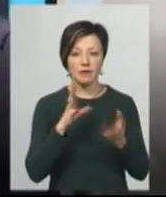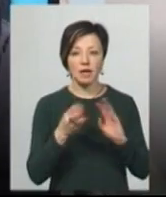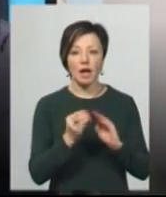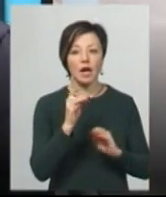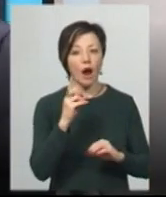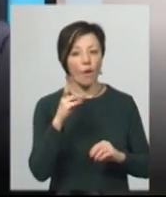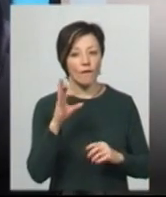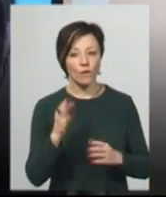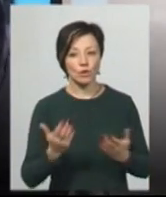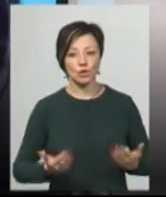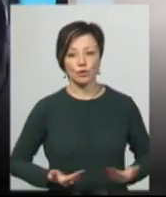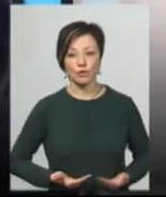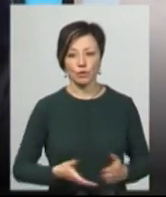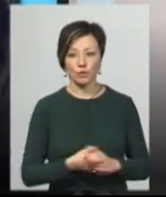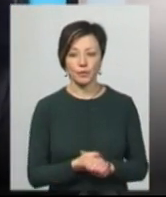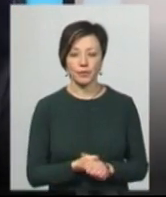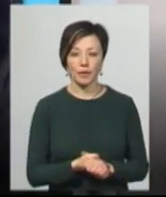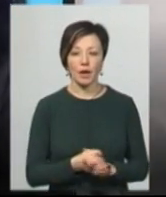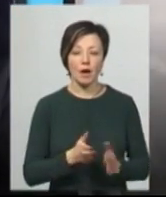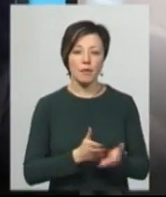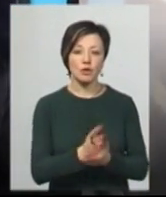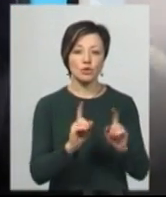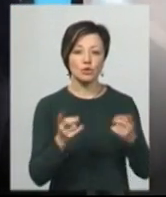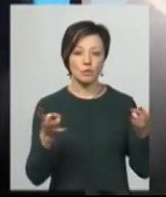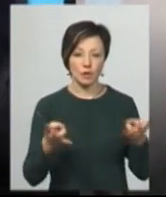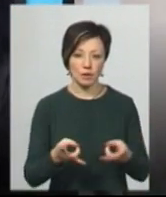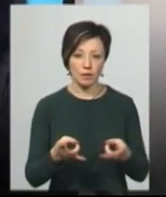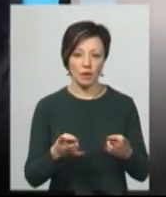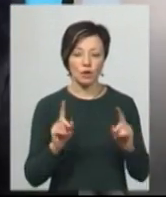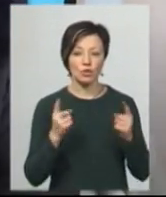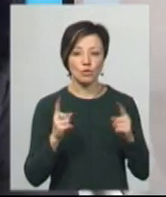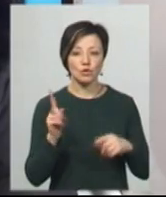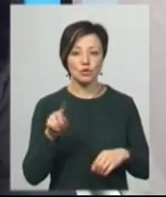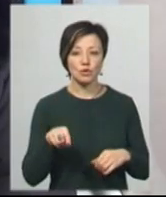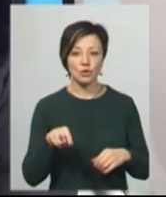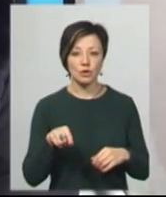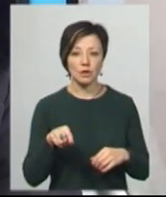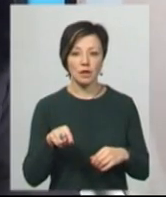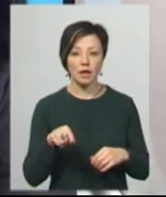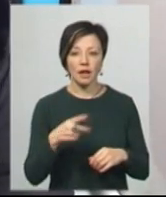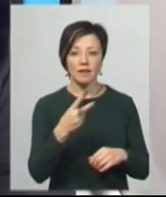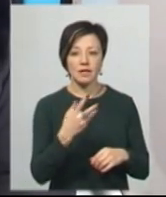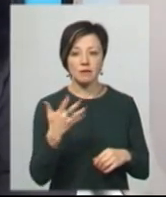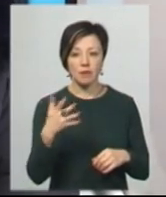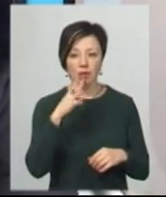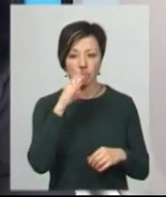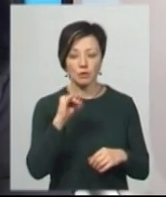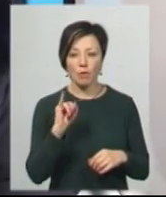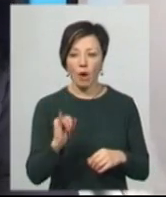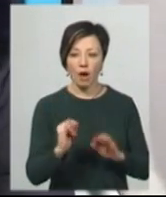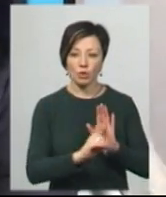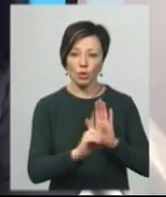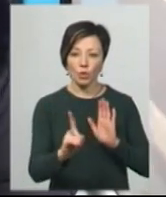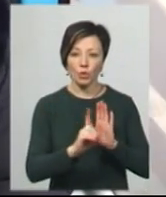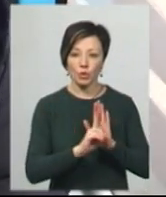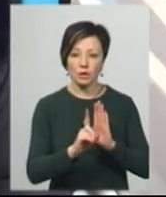Раково Маршрут дуже потрібен. Тому що, практично, 25-й дуже погано ходить.